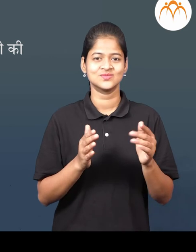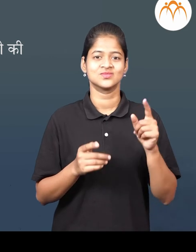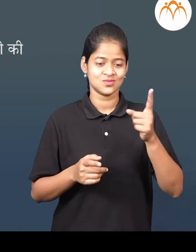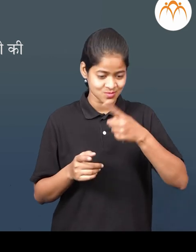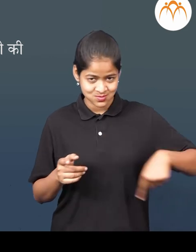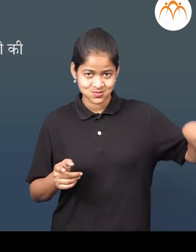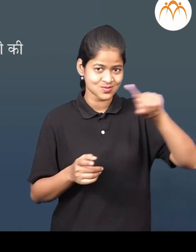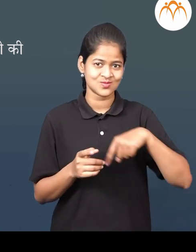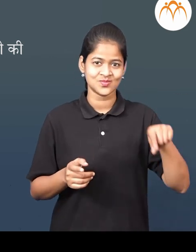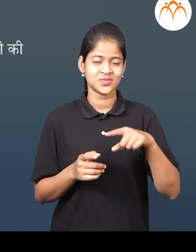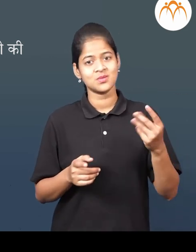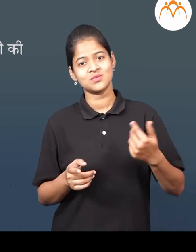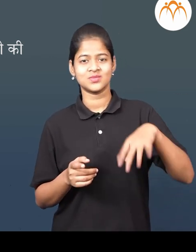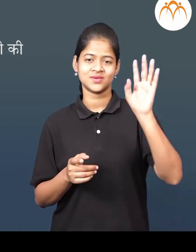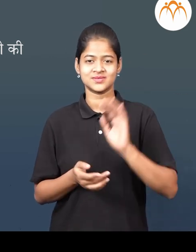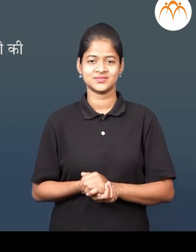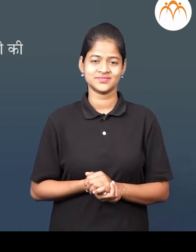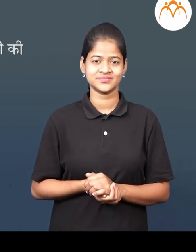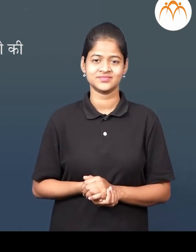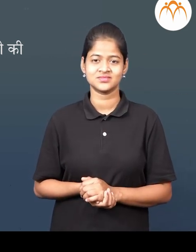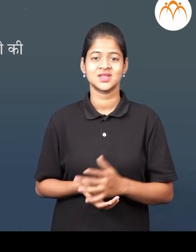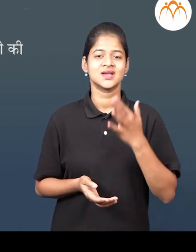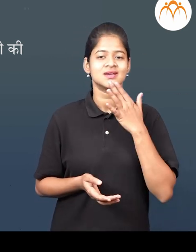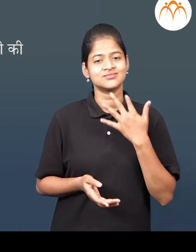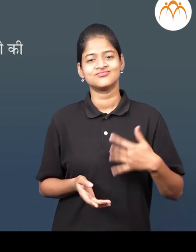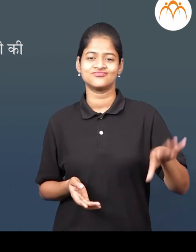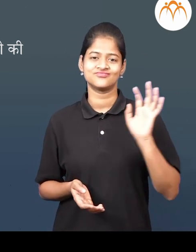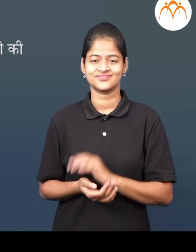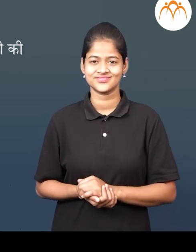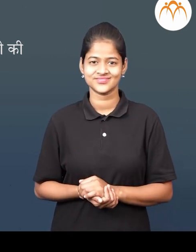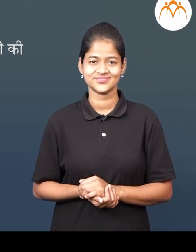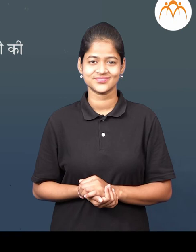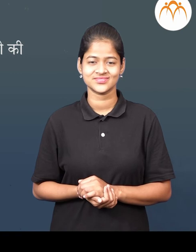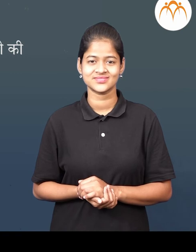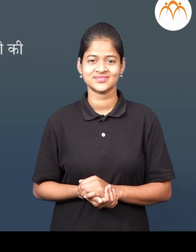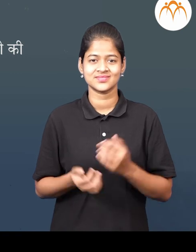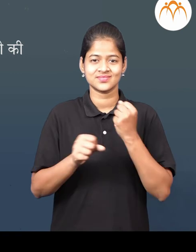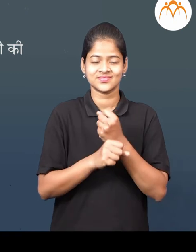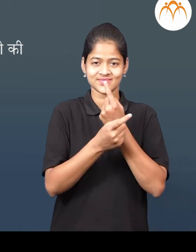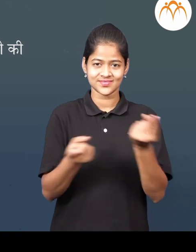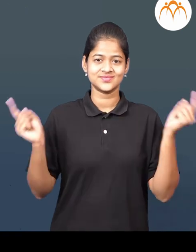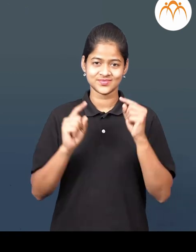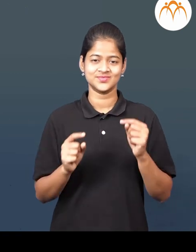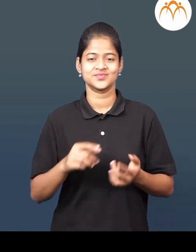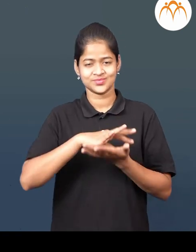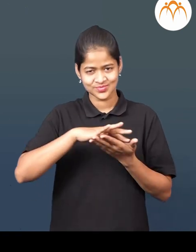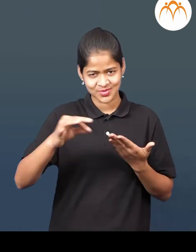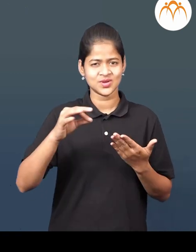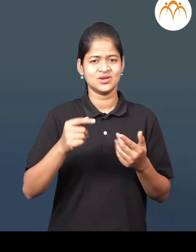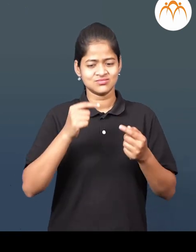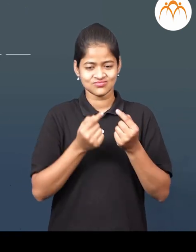करने। आकारा प्रमाणे भांडी वेगली करने। रंगा प्रमाणे भांडी वेगली करने। 2.